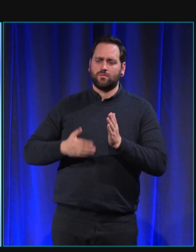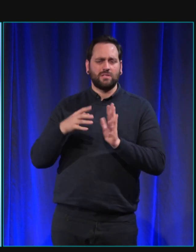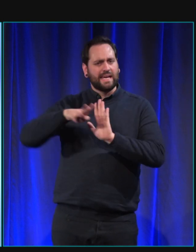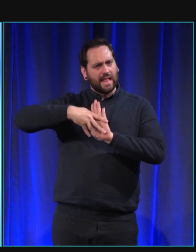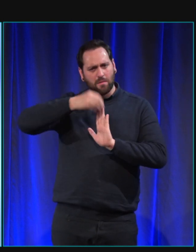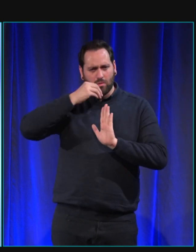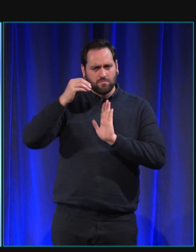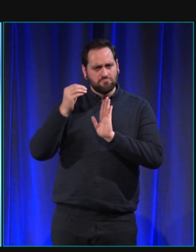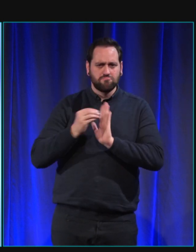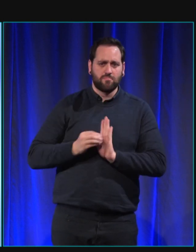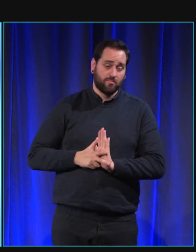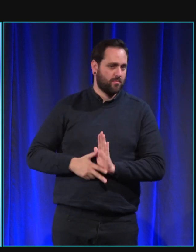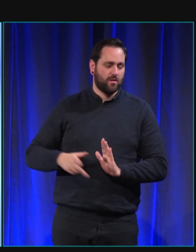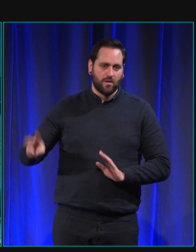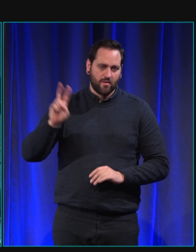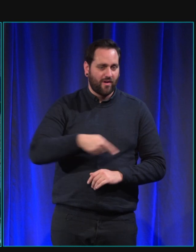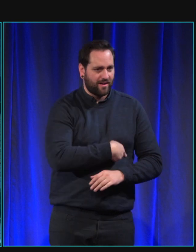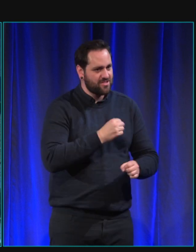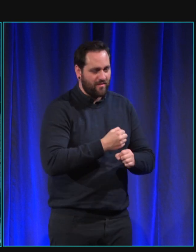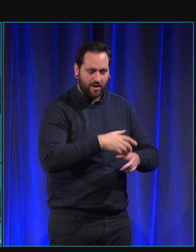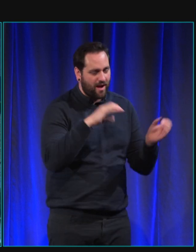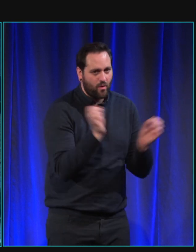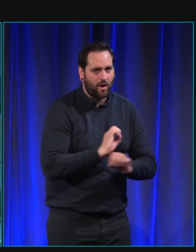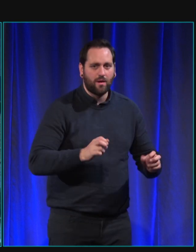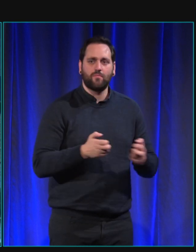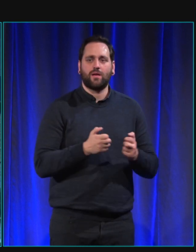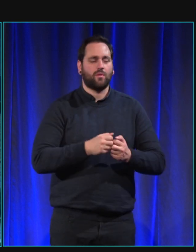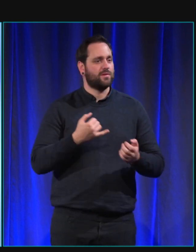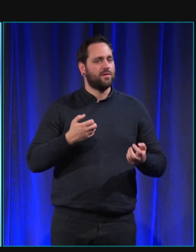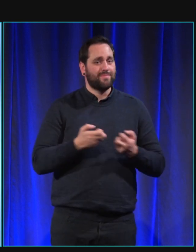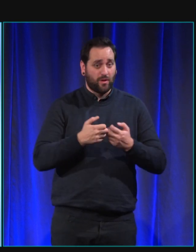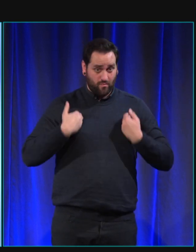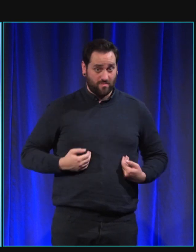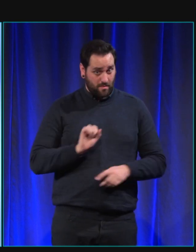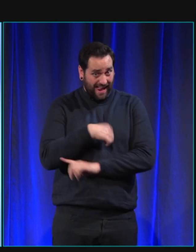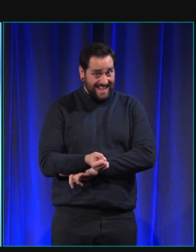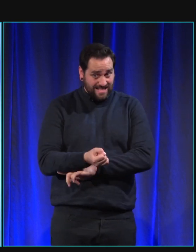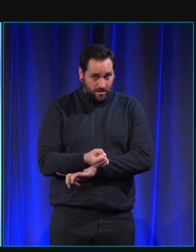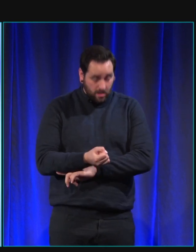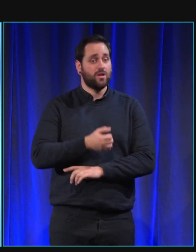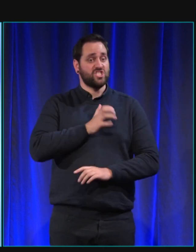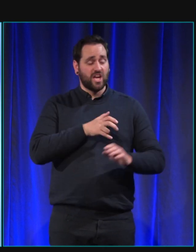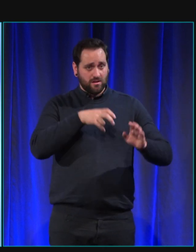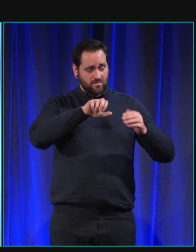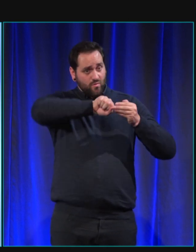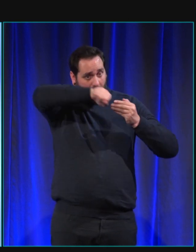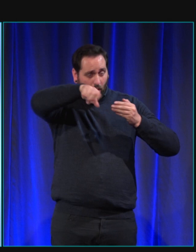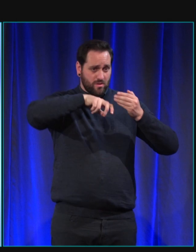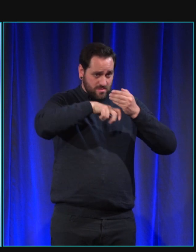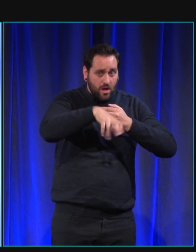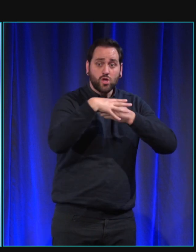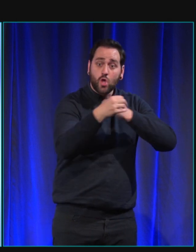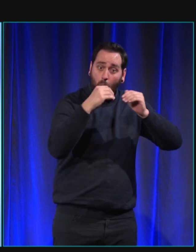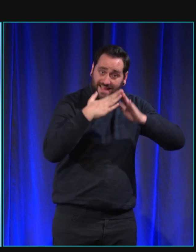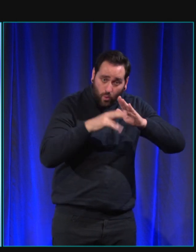LOL aujourd'hui est capable d'ouvrir la porte et d'aller chercher une voisine si je fais un malaise est capable d'ouvrir une porte à distance sur commande si je suis tombée dans la